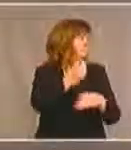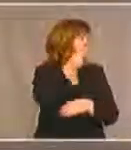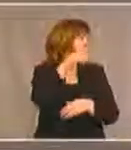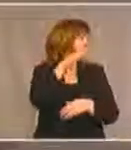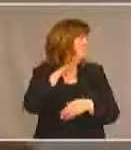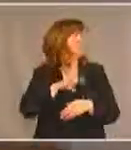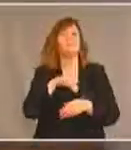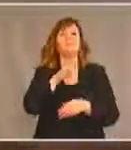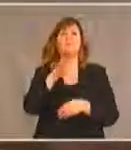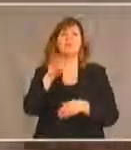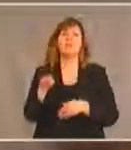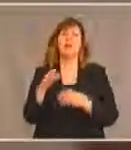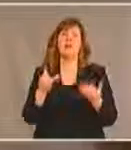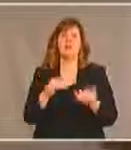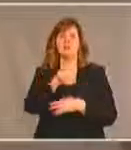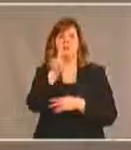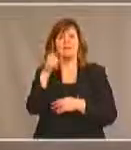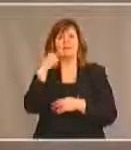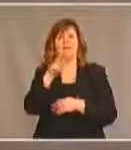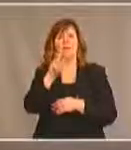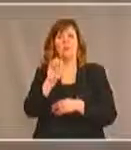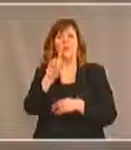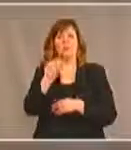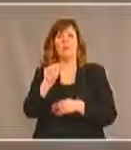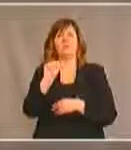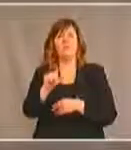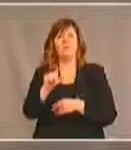question qui s'adresse à Wendell maintenant Roger